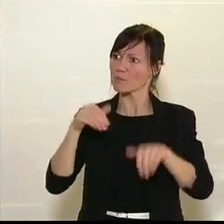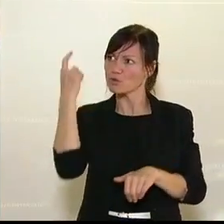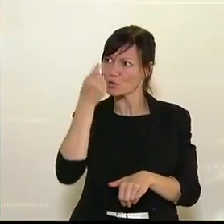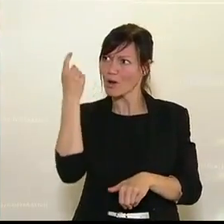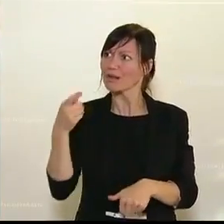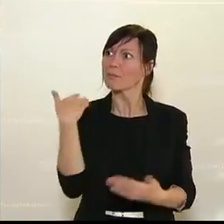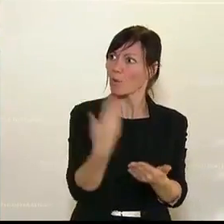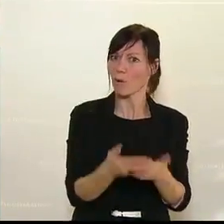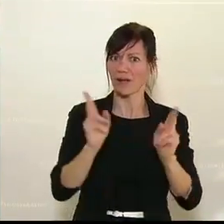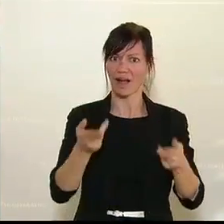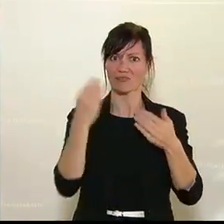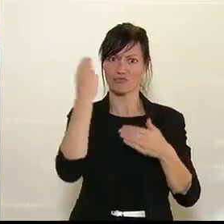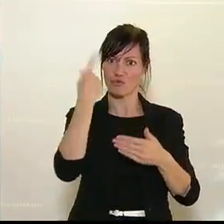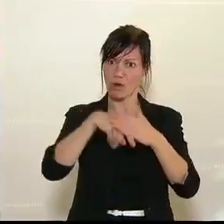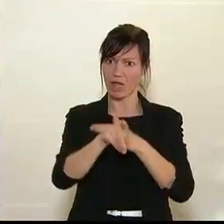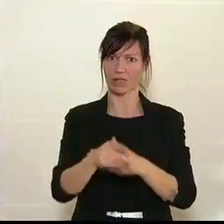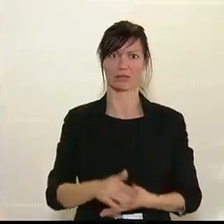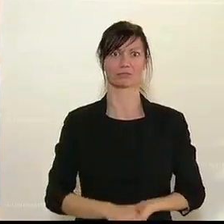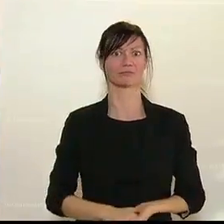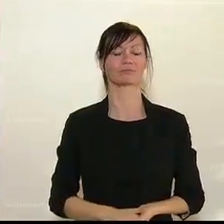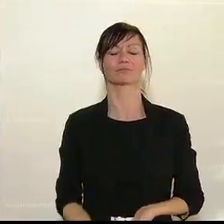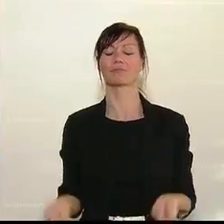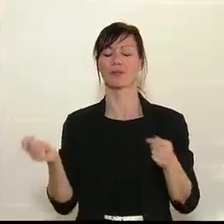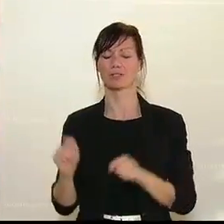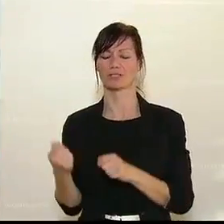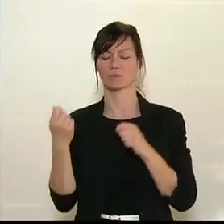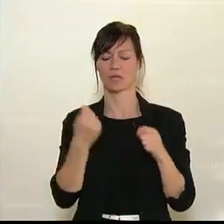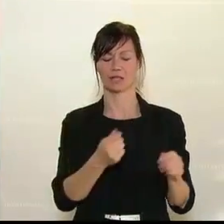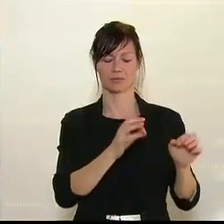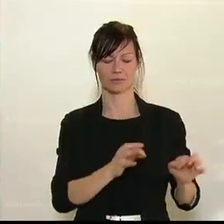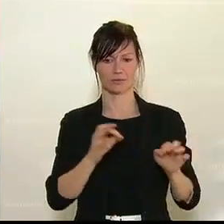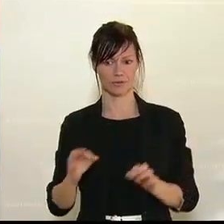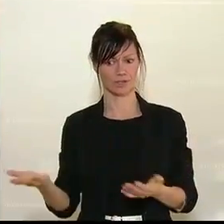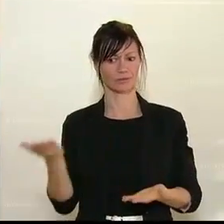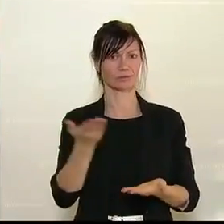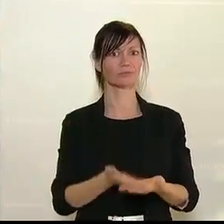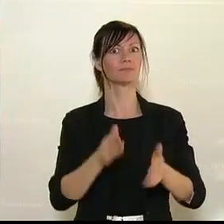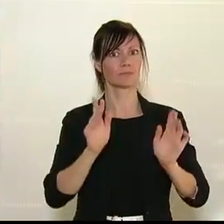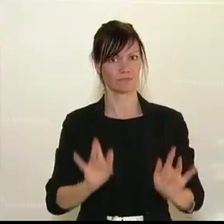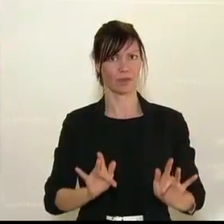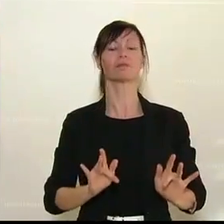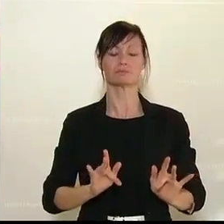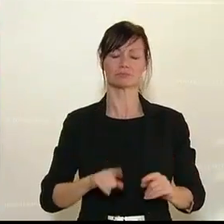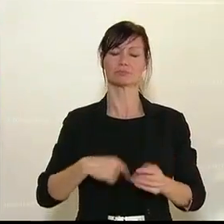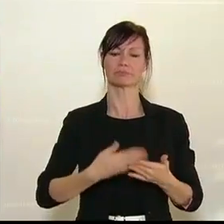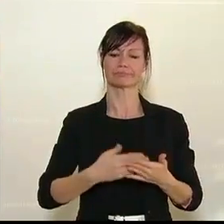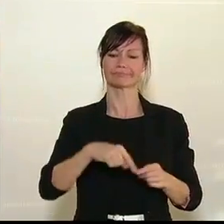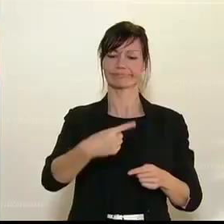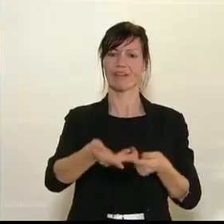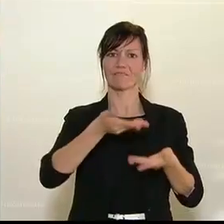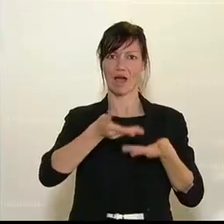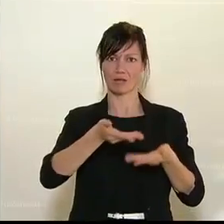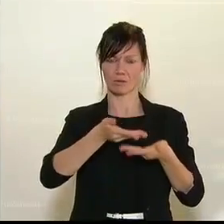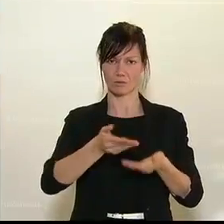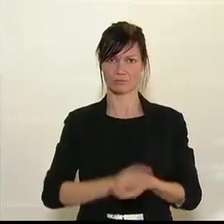Auch Hermann Brückl von der FPÖ kritisiert die Schulschließungen im Zuge des zweiten Lockdowns. Die Folgeschäden dieses Lockdowns müssten mit Hilfe des